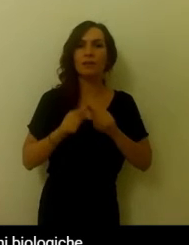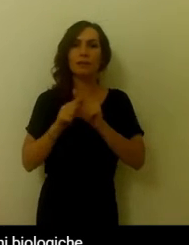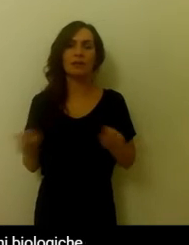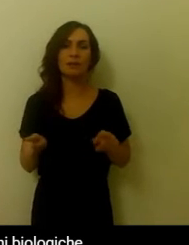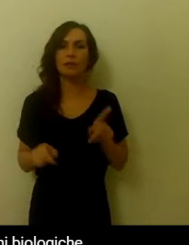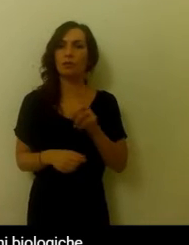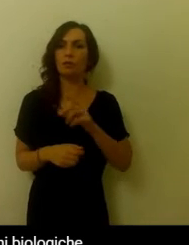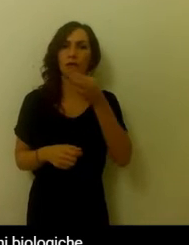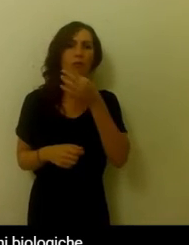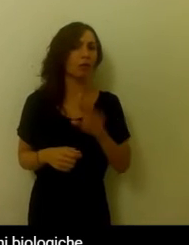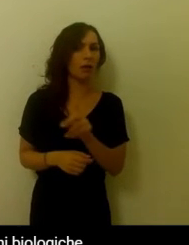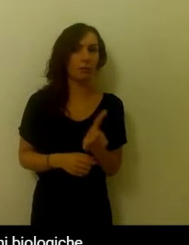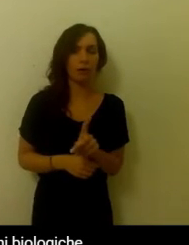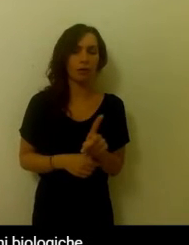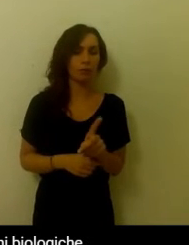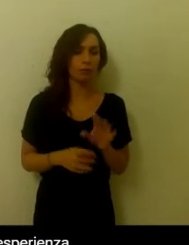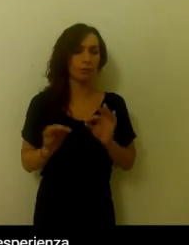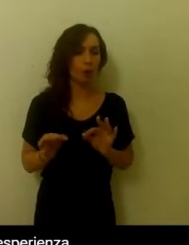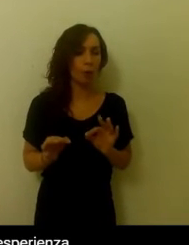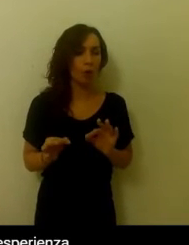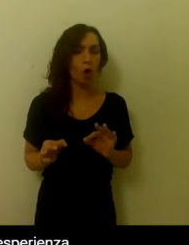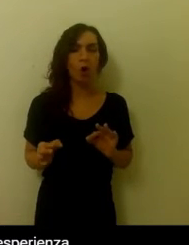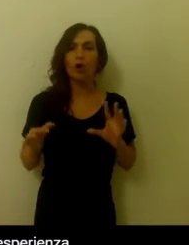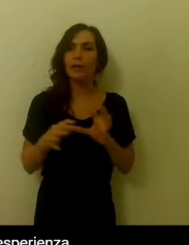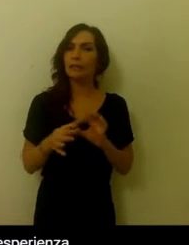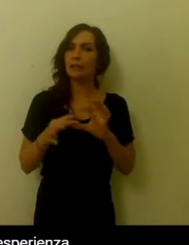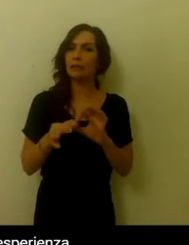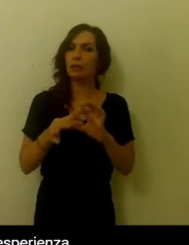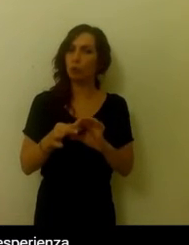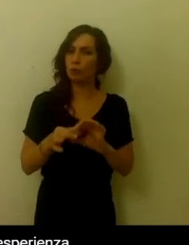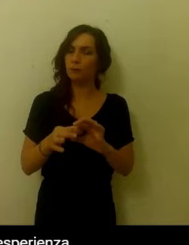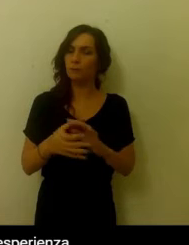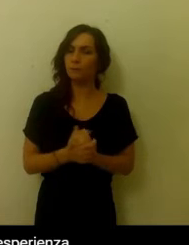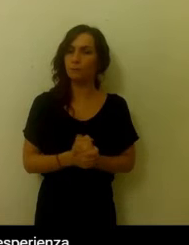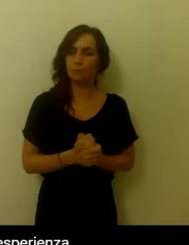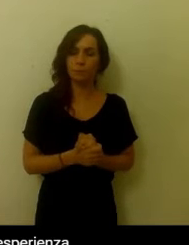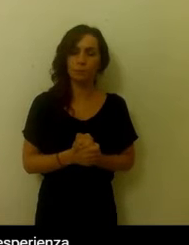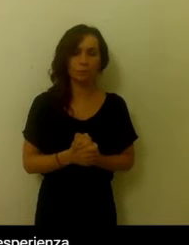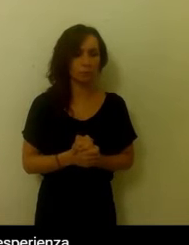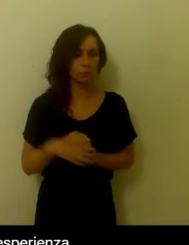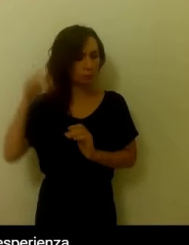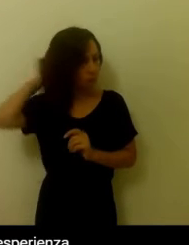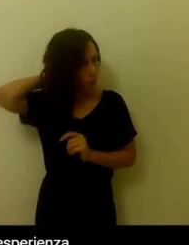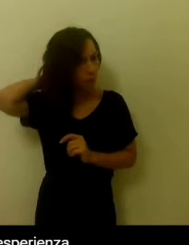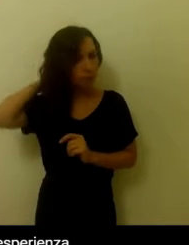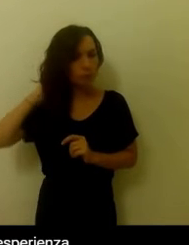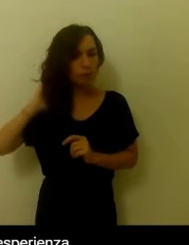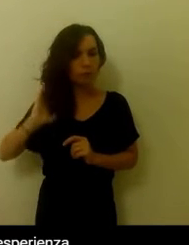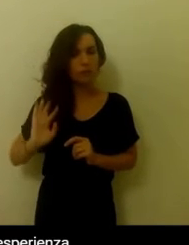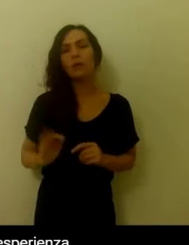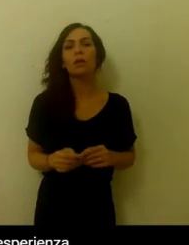le stesse relazioni, reazioni biologiche ed emotive. Iniziamo a considerare l